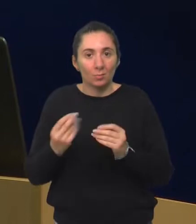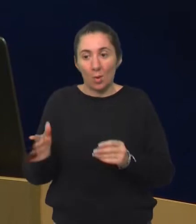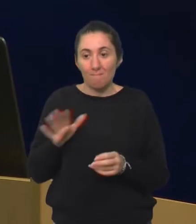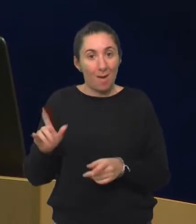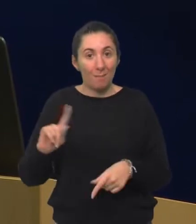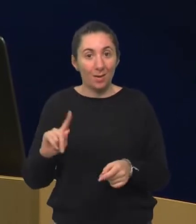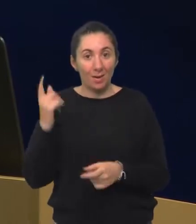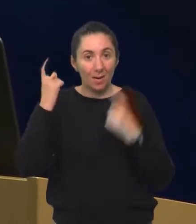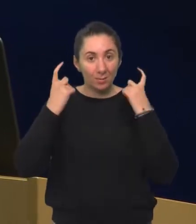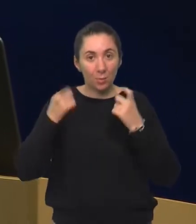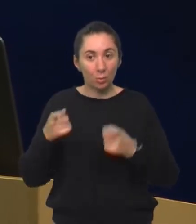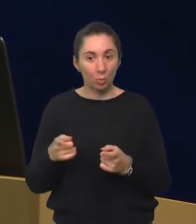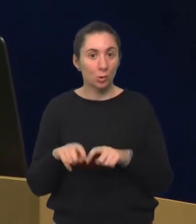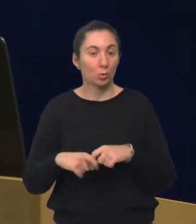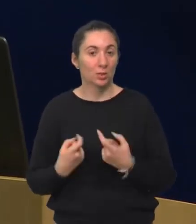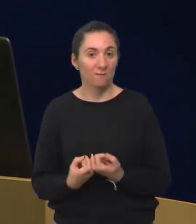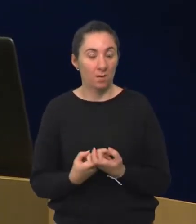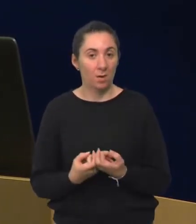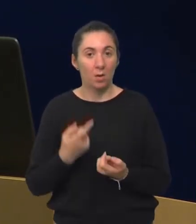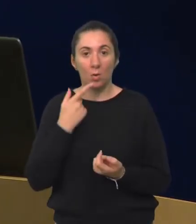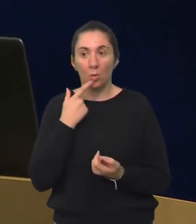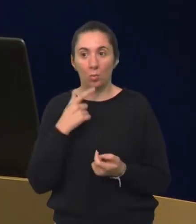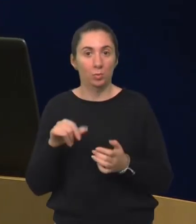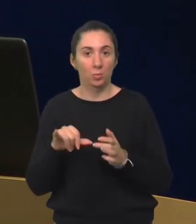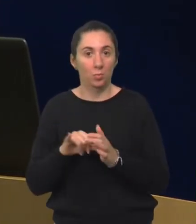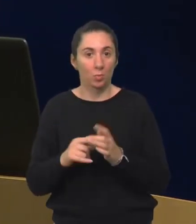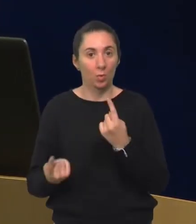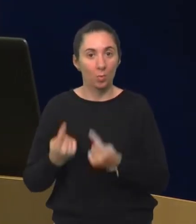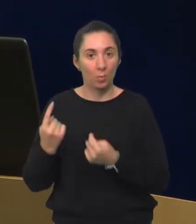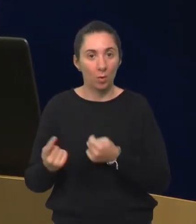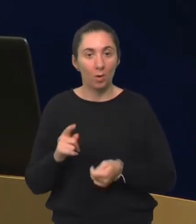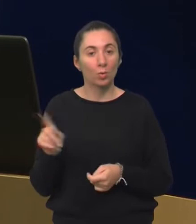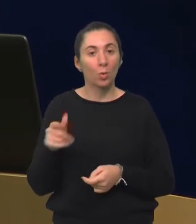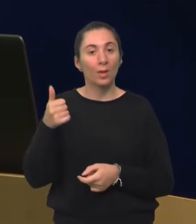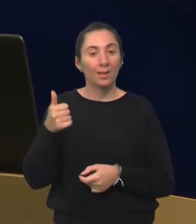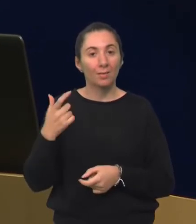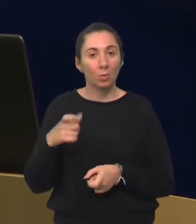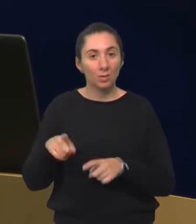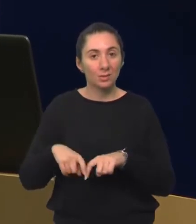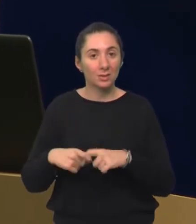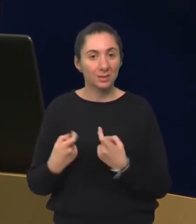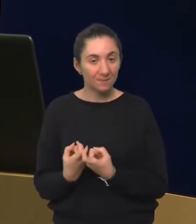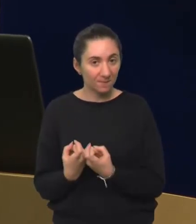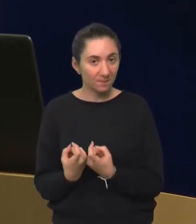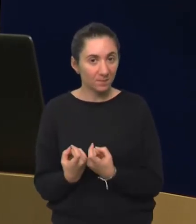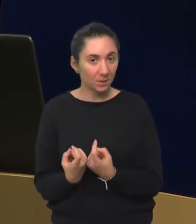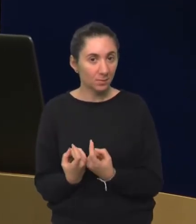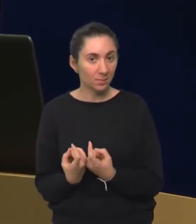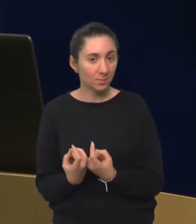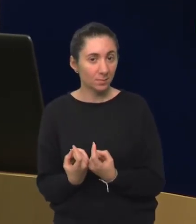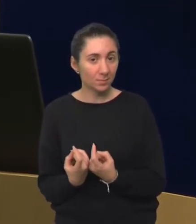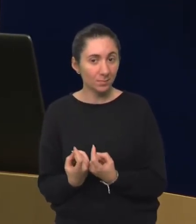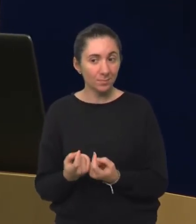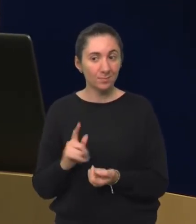ni mama ne razmišlja, jer su to stvari koje jednostavno razvojno se pojavljuju. Da, do onog trenutka dok jedna od tih stvari ne